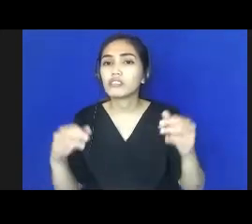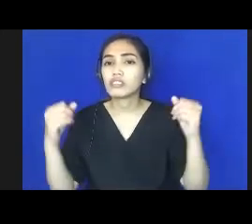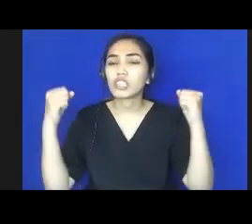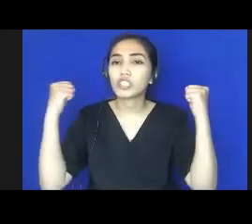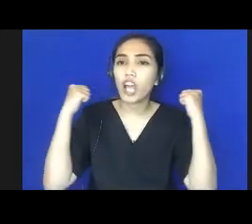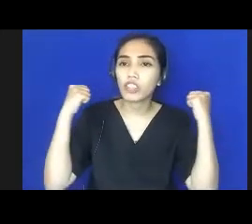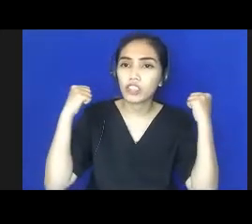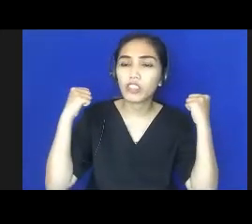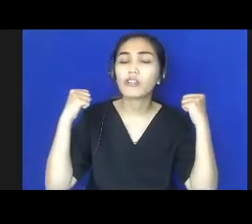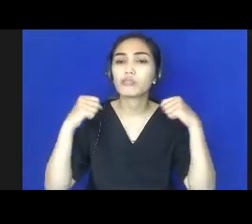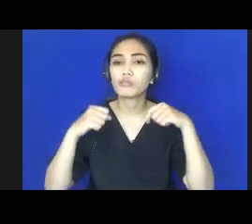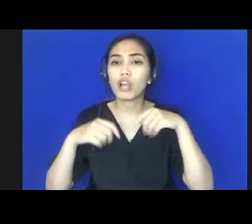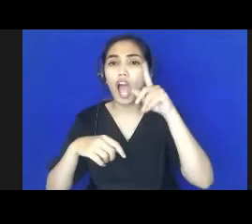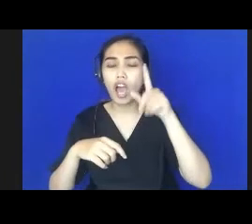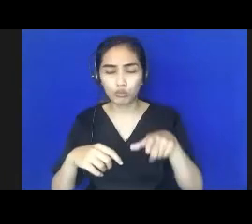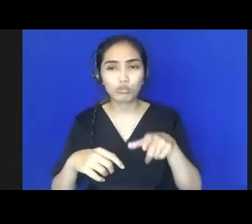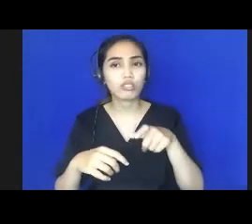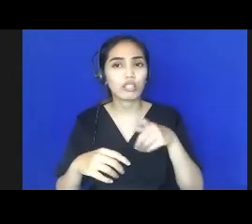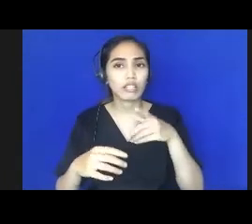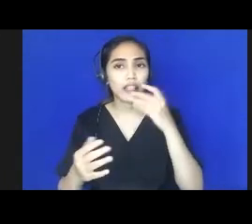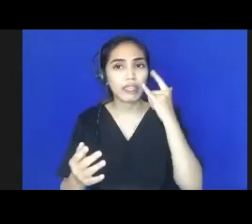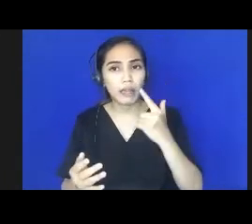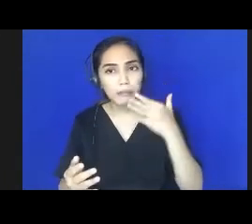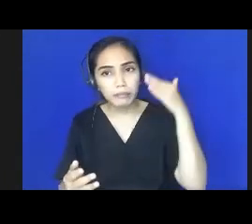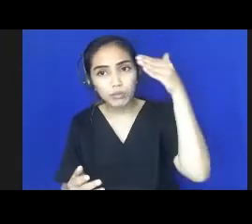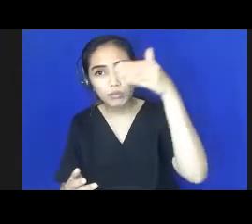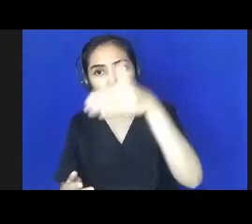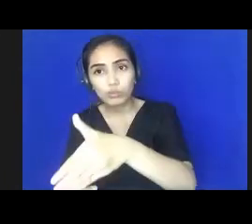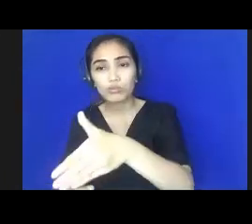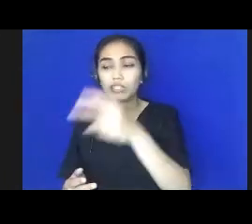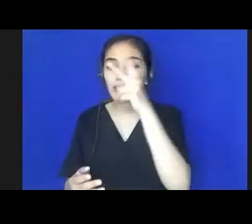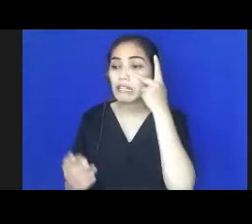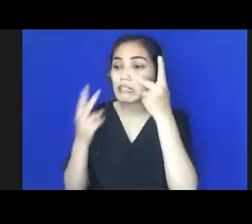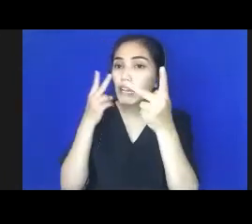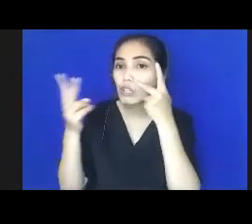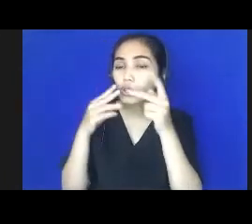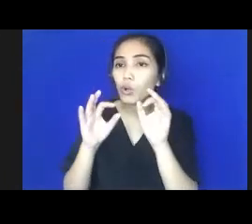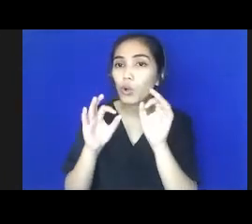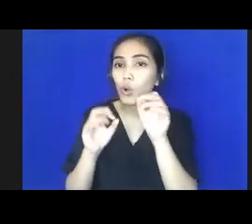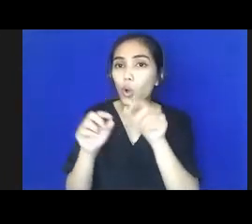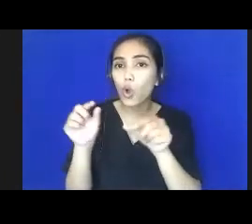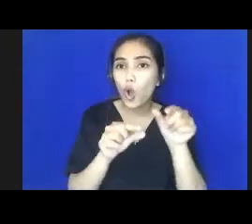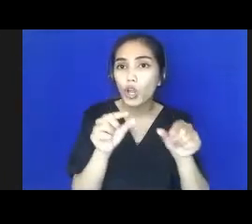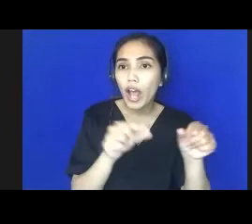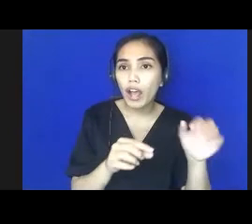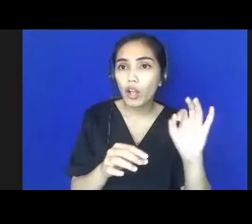dijaga agar kunjungan reguler kepada orang tua itu tetap dilakukan. Bapak dan Ibu bagian terakhir dari